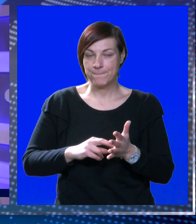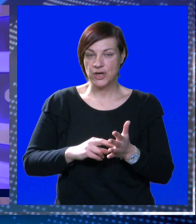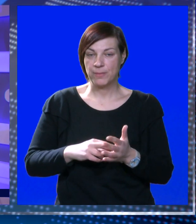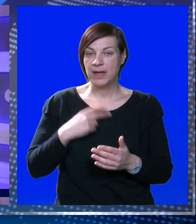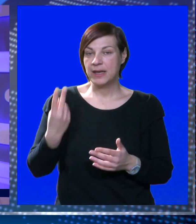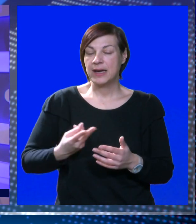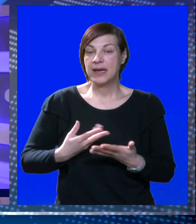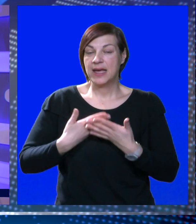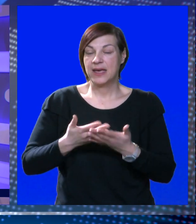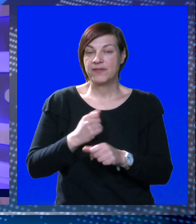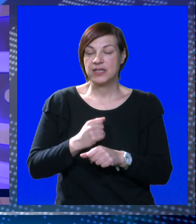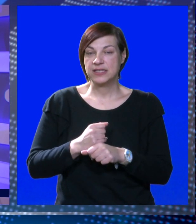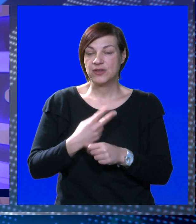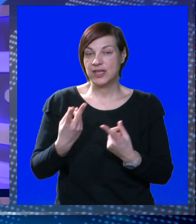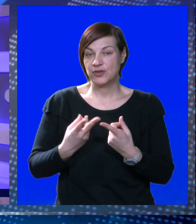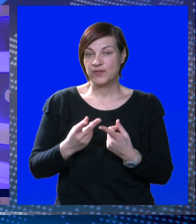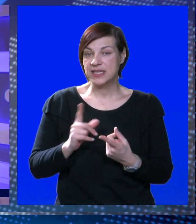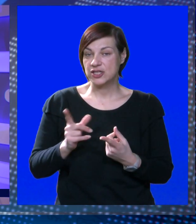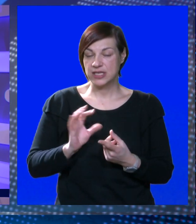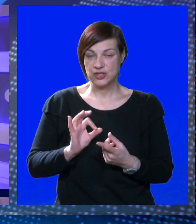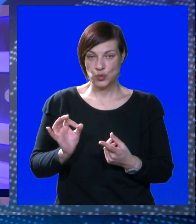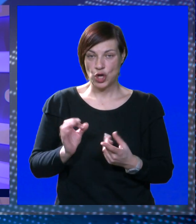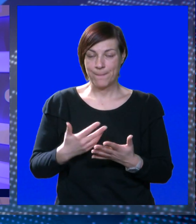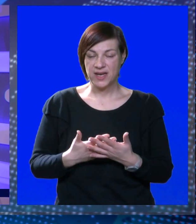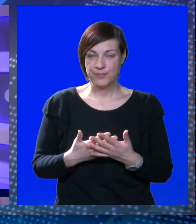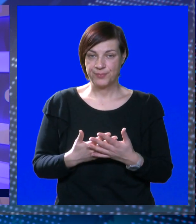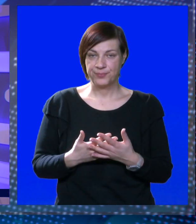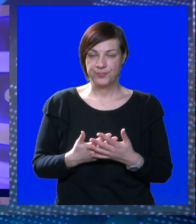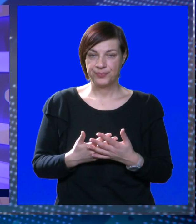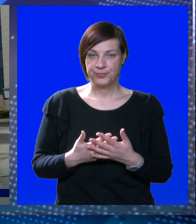je nadležan za ovaj problem. Najavili su radove, vijesti nisu baš tako sjajne.